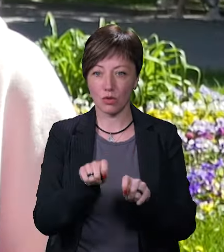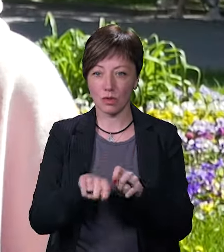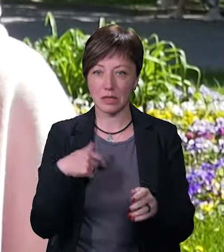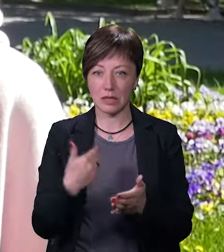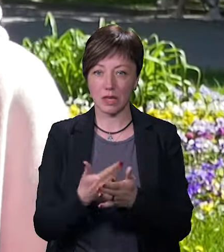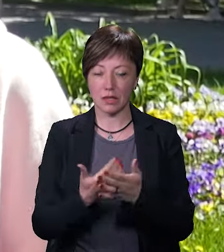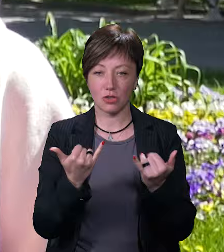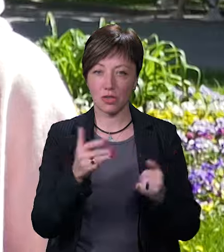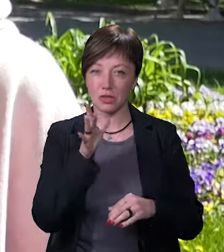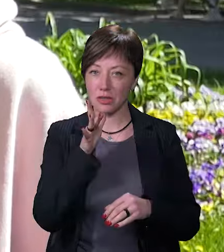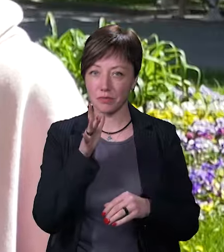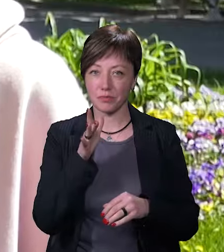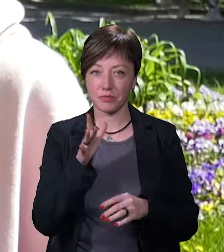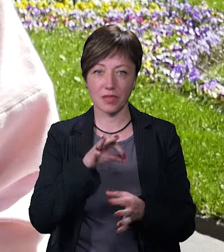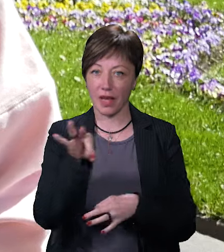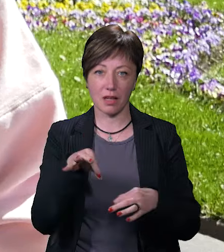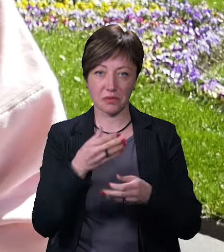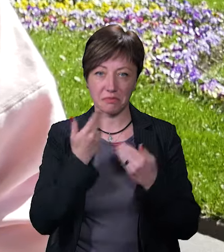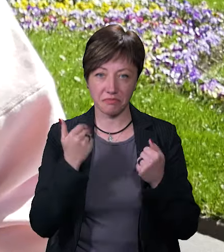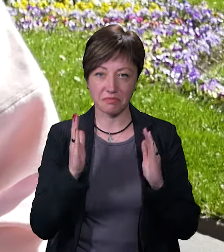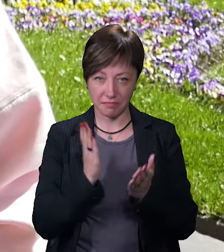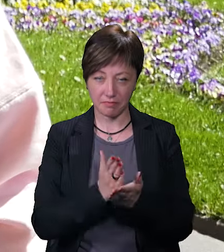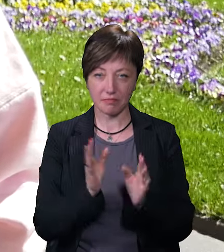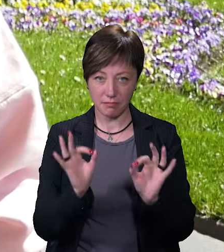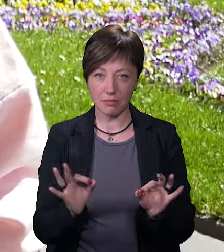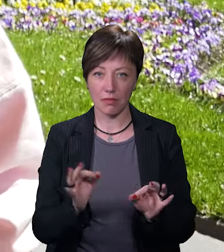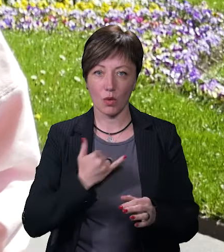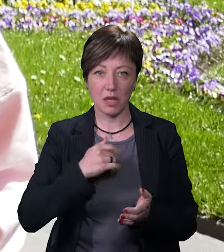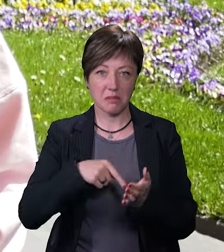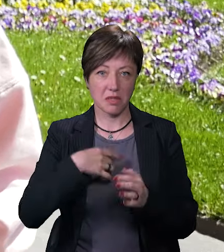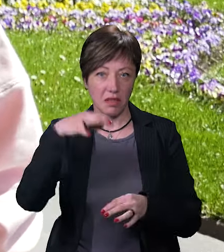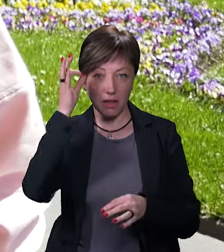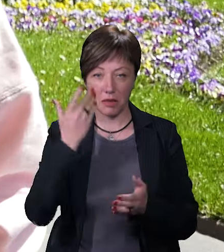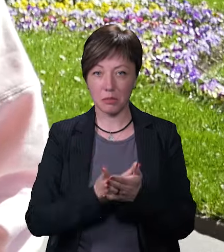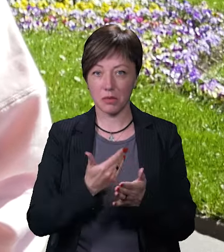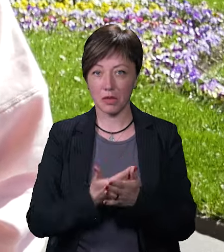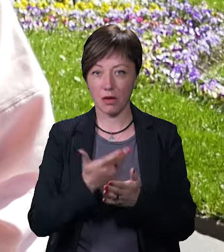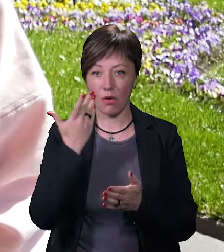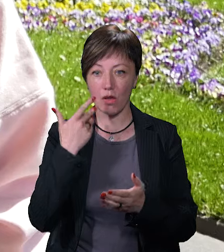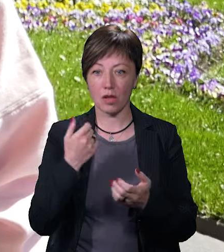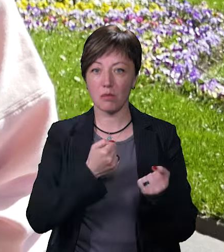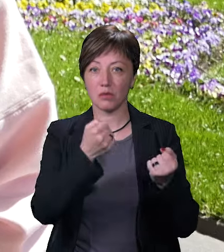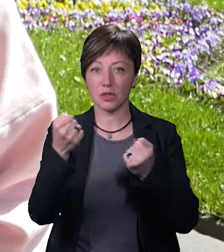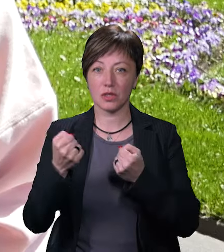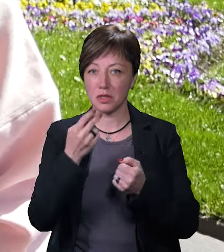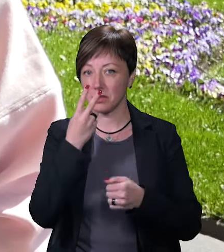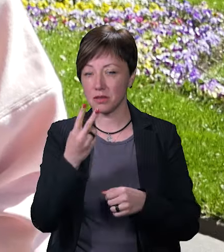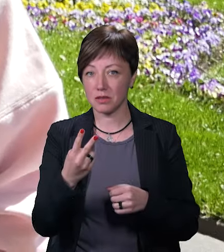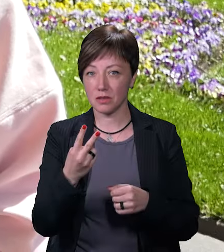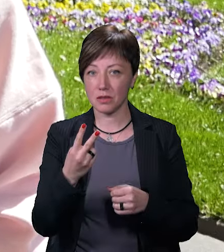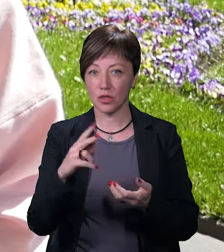здається, на час не лишнім. В нашому місті я такого не згадую. А, наприклад, коли машиною кудись їдеш і